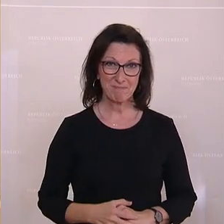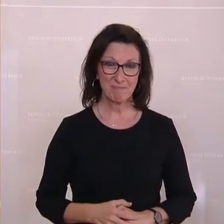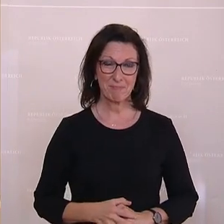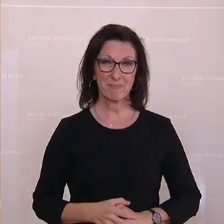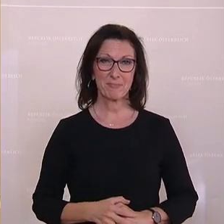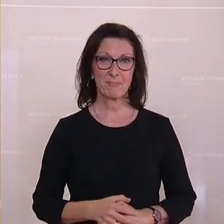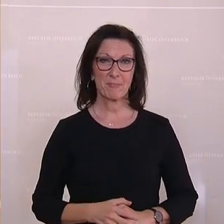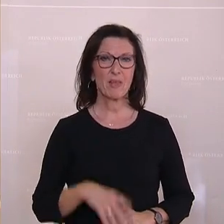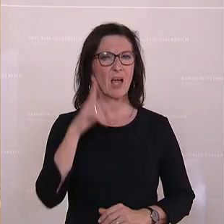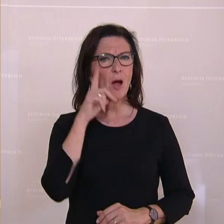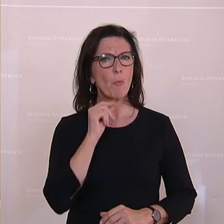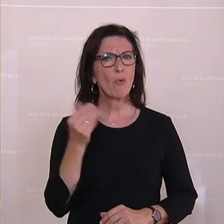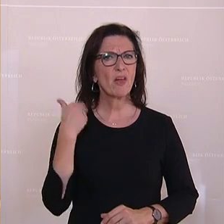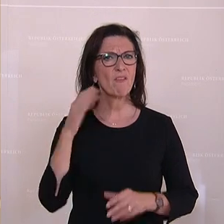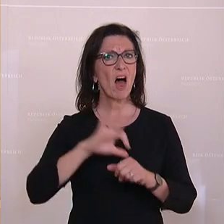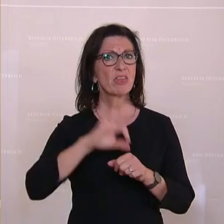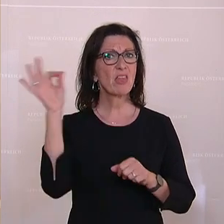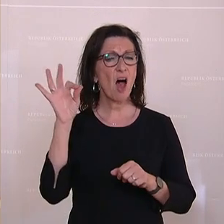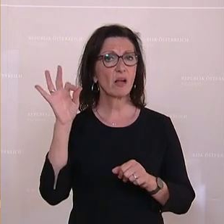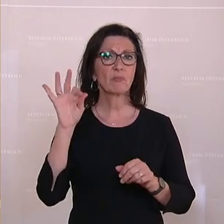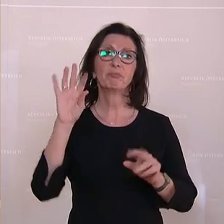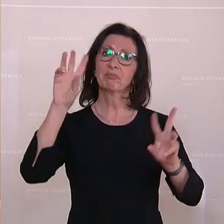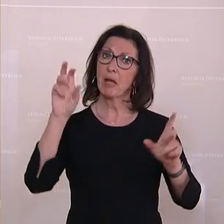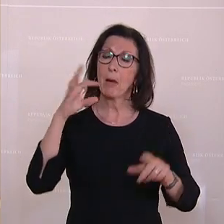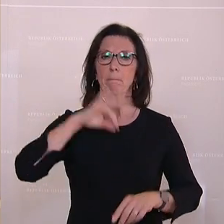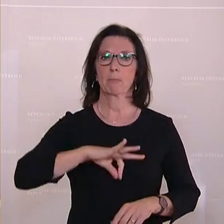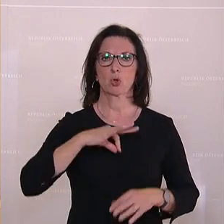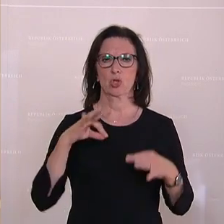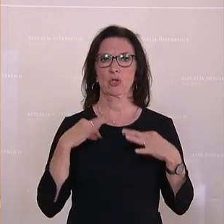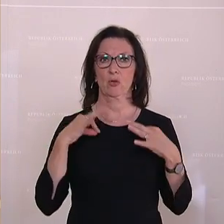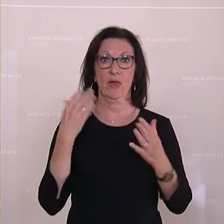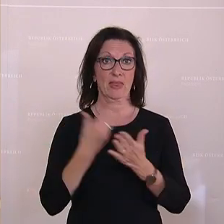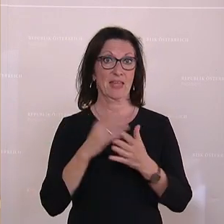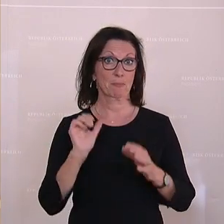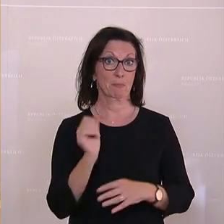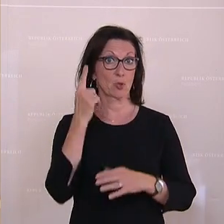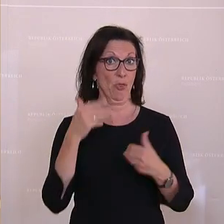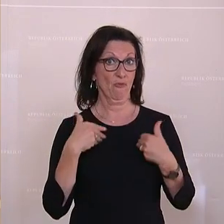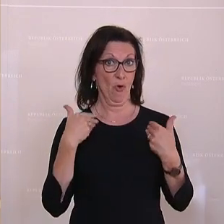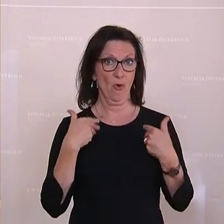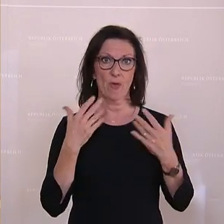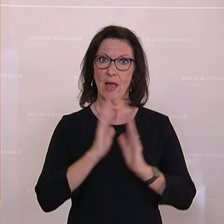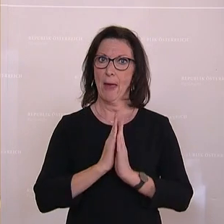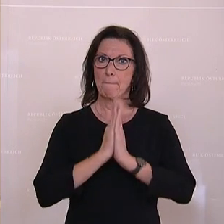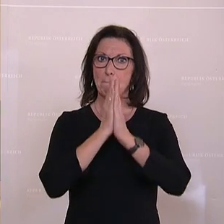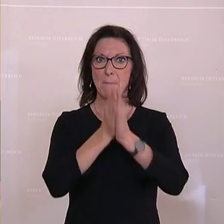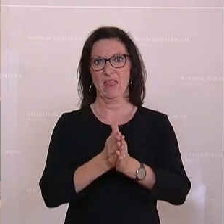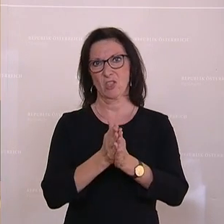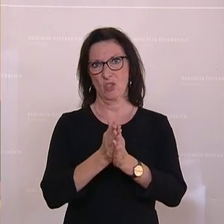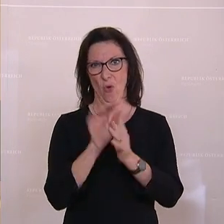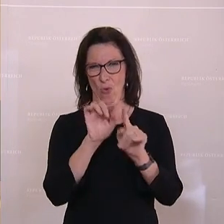Am Montag war der Tag der psychischen Gesundheit und deshalb freue ich mich besonders, dass ich heute zu unserer Petition sprechen darf,